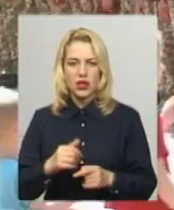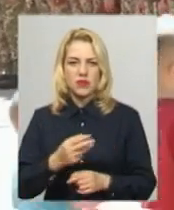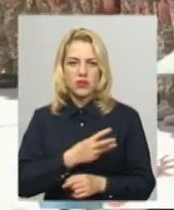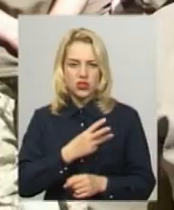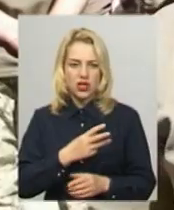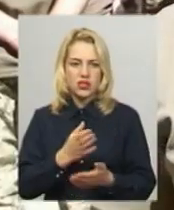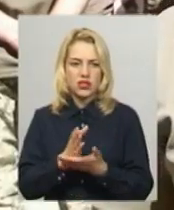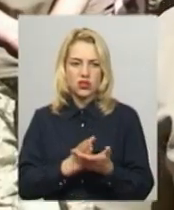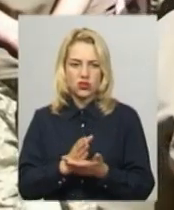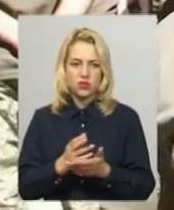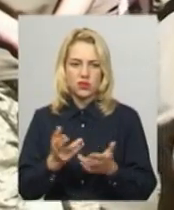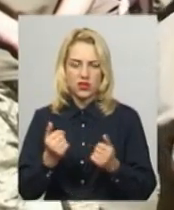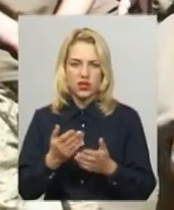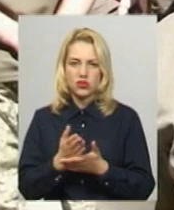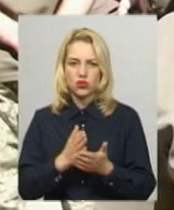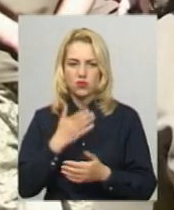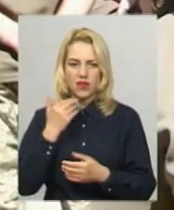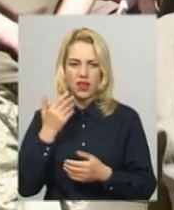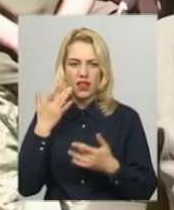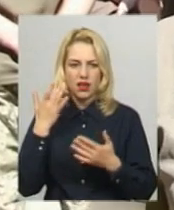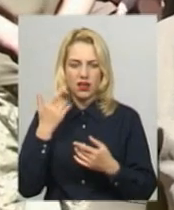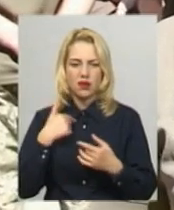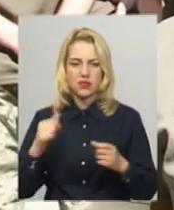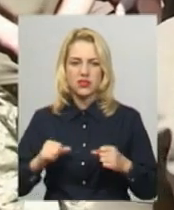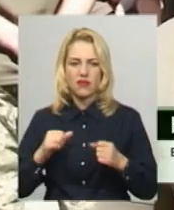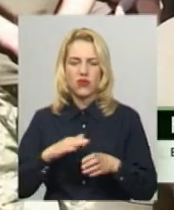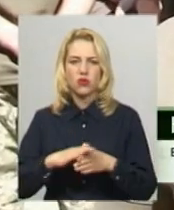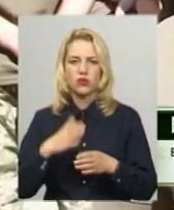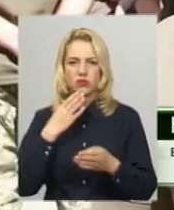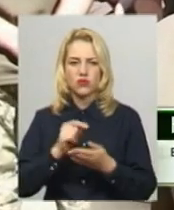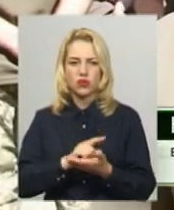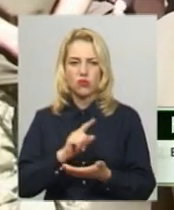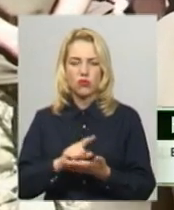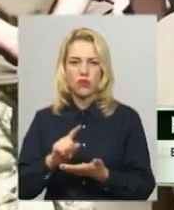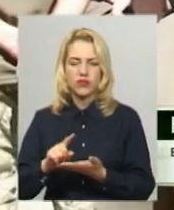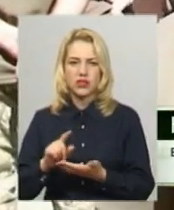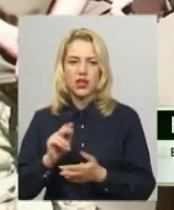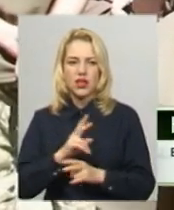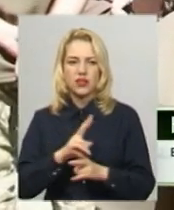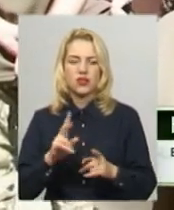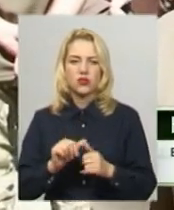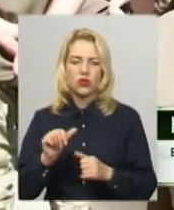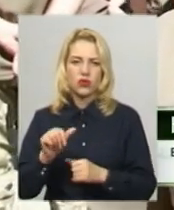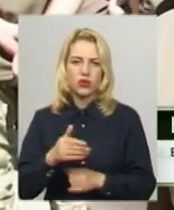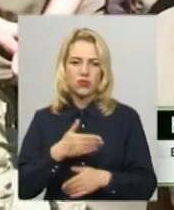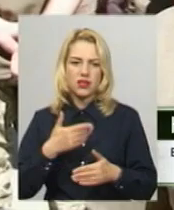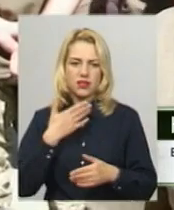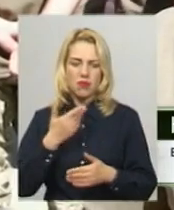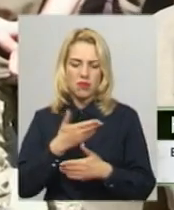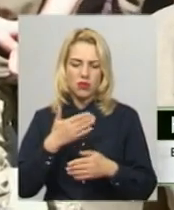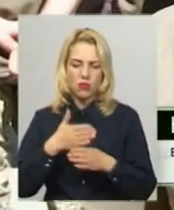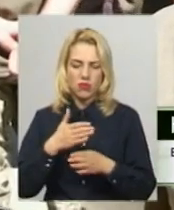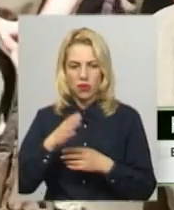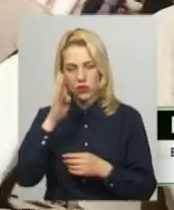у війську. Служба так нелегка, але ми стараємось, виконуємо свої обов'язки, тобто ніхто крім нас, ми допомагаємо